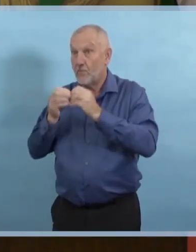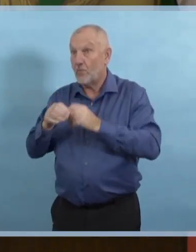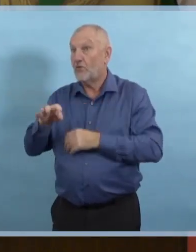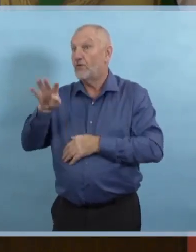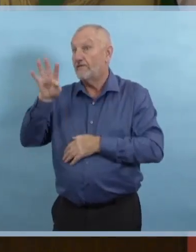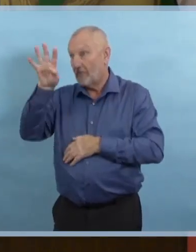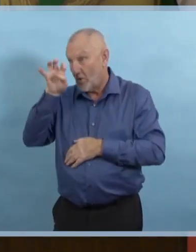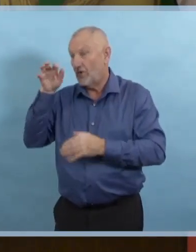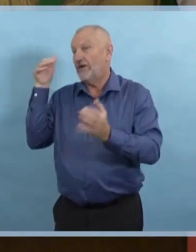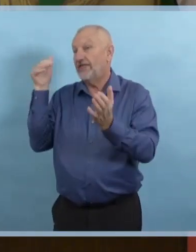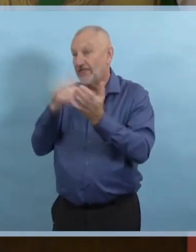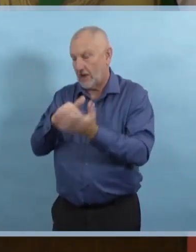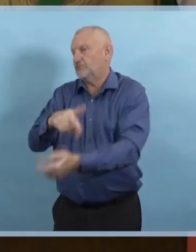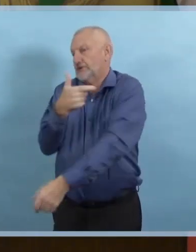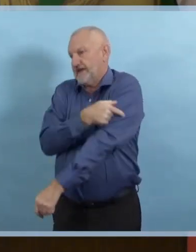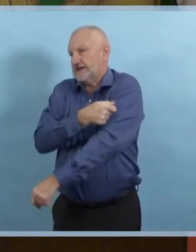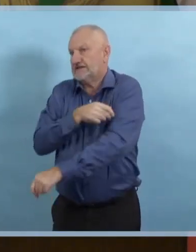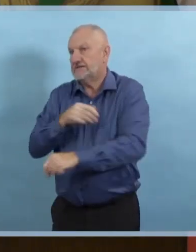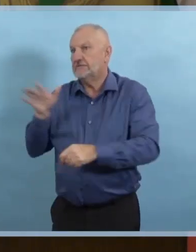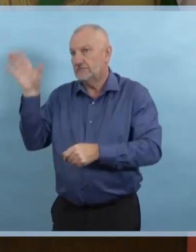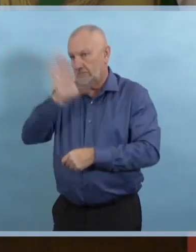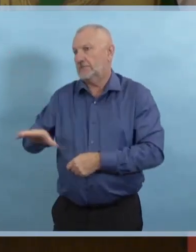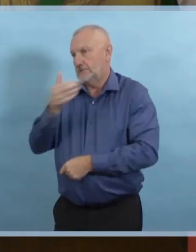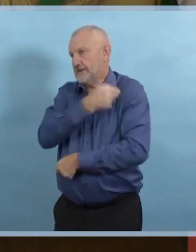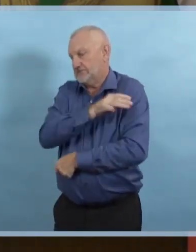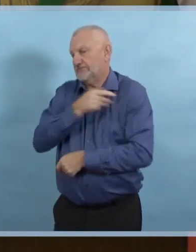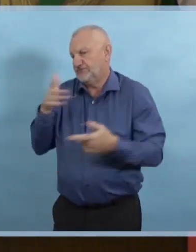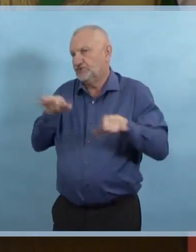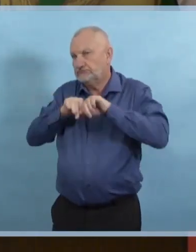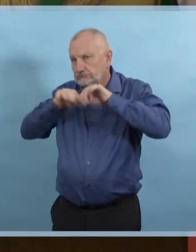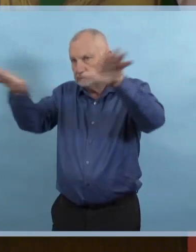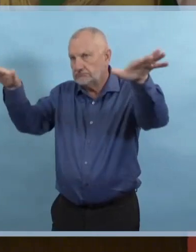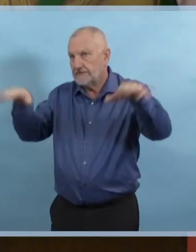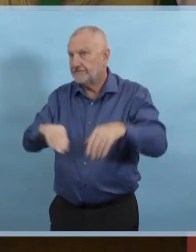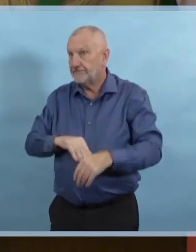admissibles qui ont plus de six mois d'aller se faire vacciner et d'aller le faire bientôt.